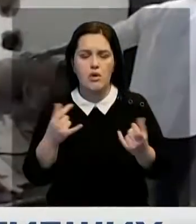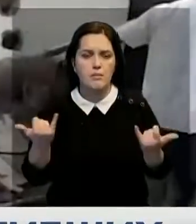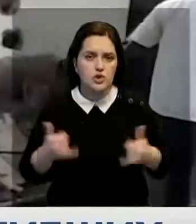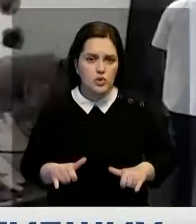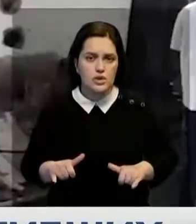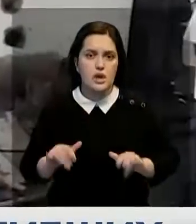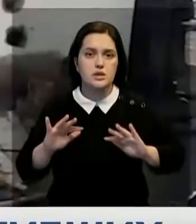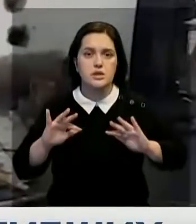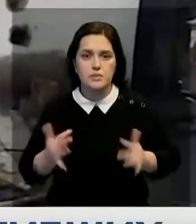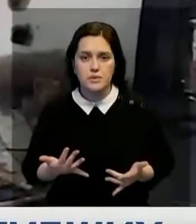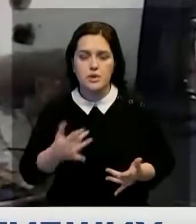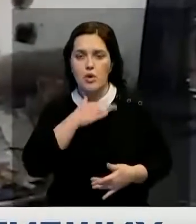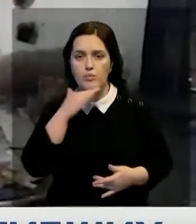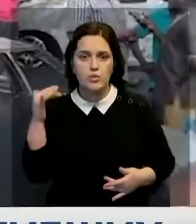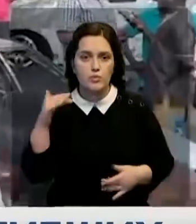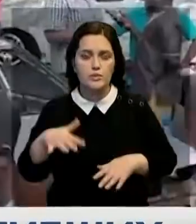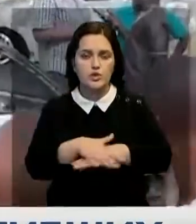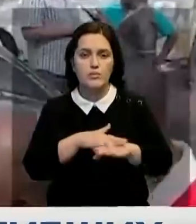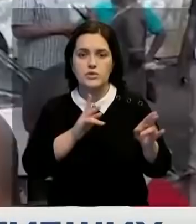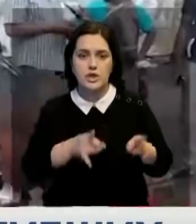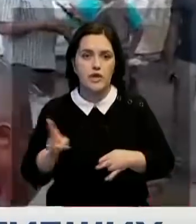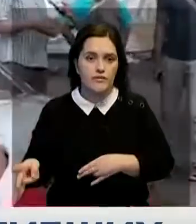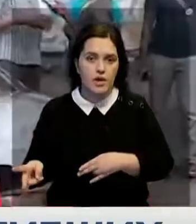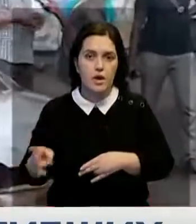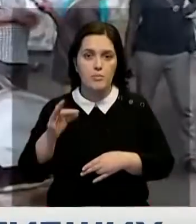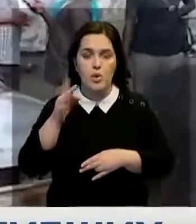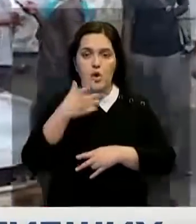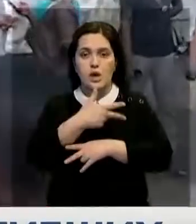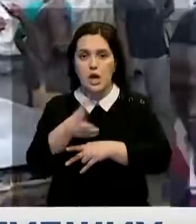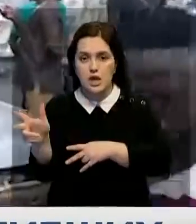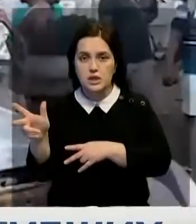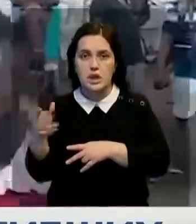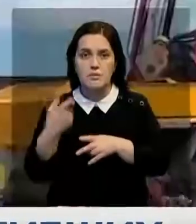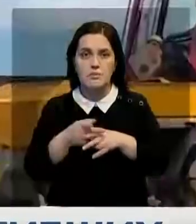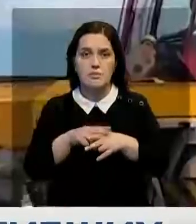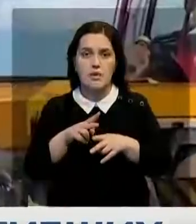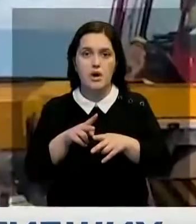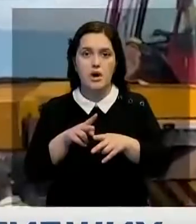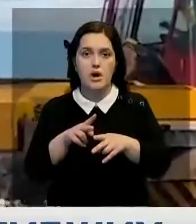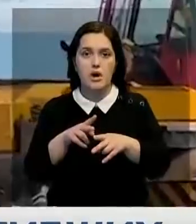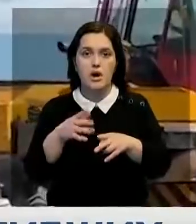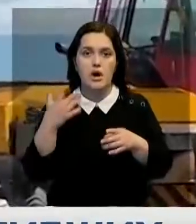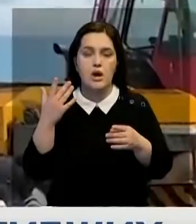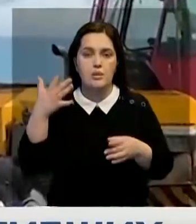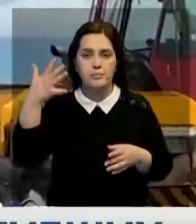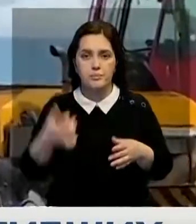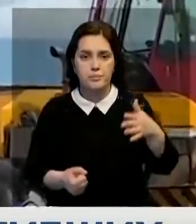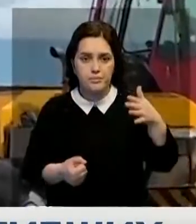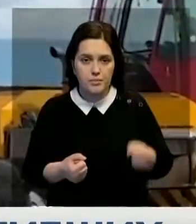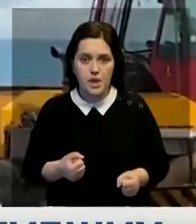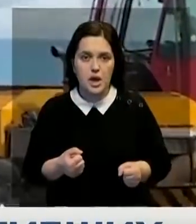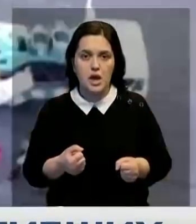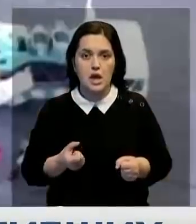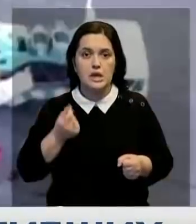что глубоко поражен трагическим событием и огромным числом жертв. Судя по кадрам, ударная волна сравняла с землей жилые